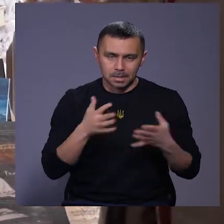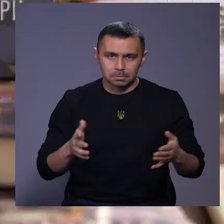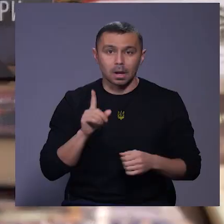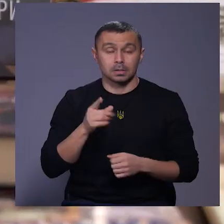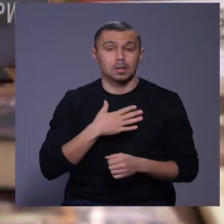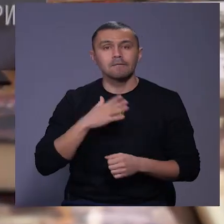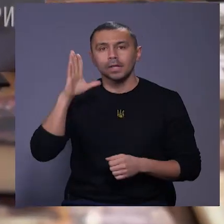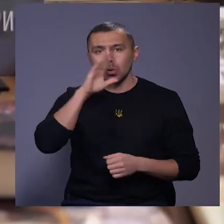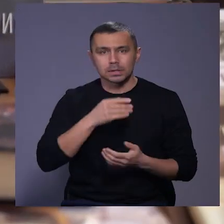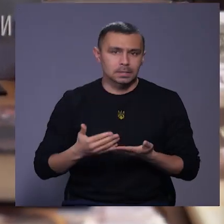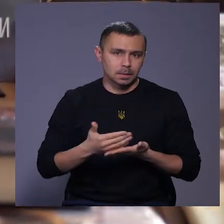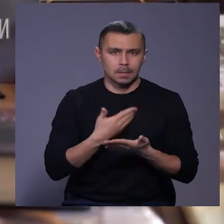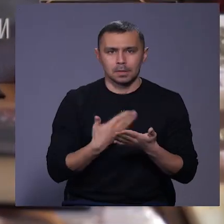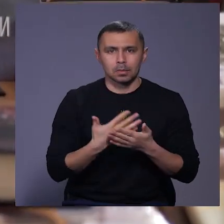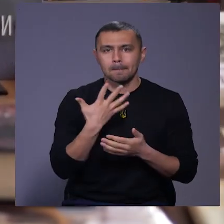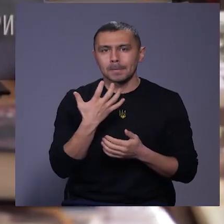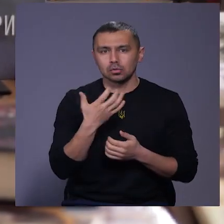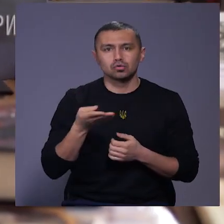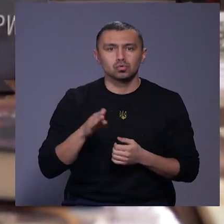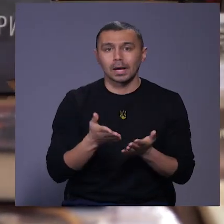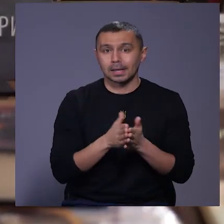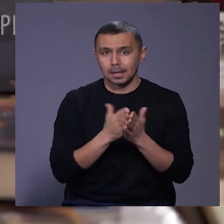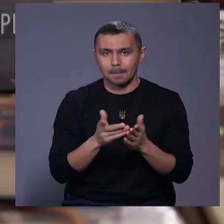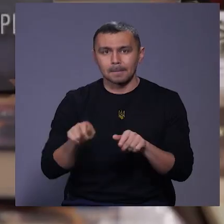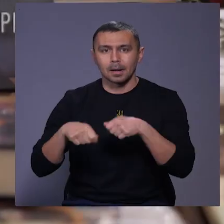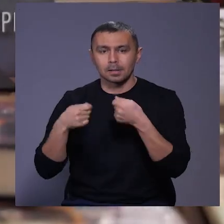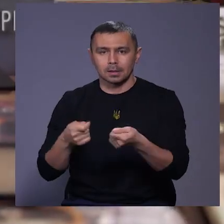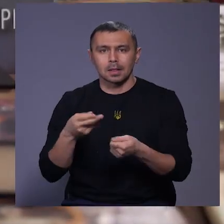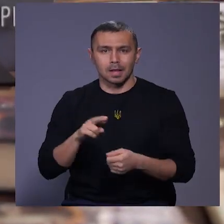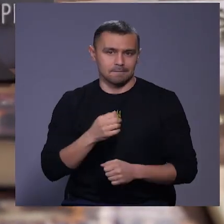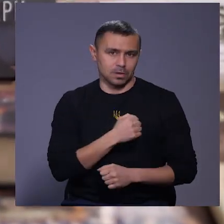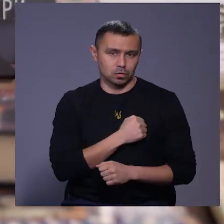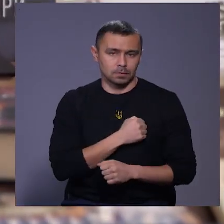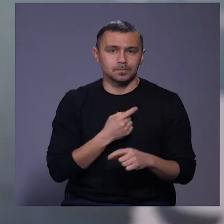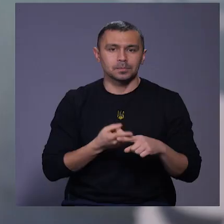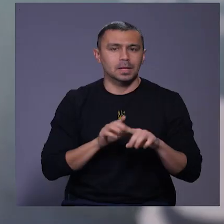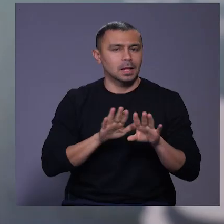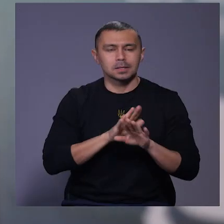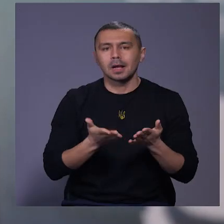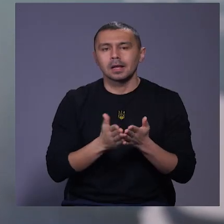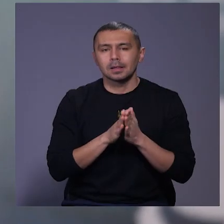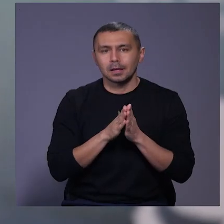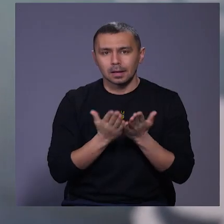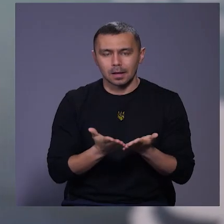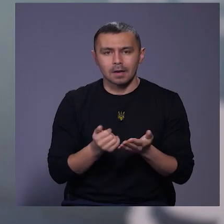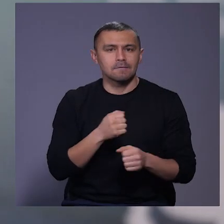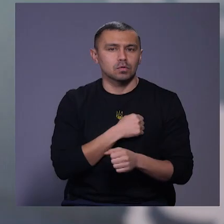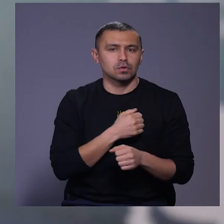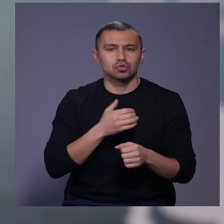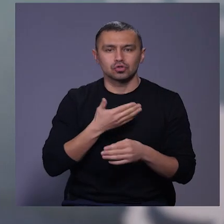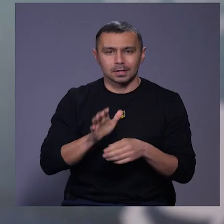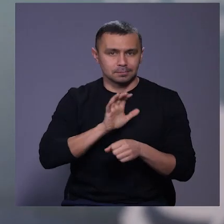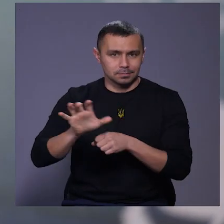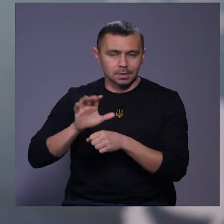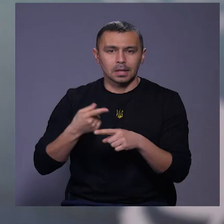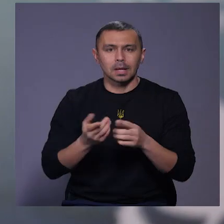адже нам вдало зібрати близько 500 книг та перетати їх на потреби військовим. Це не лише книги, які пішли у військові частини, також